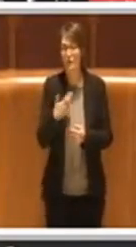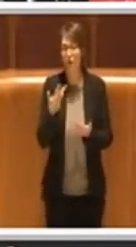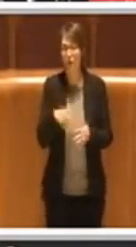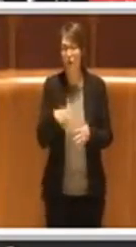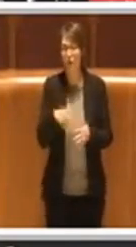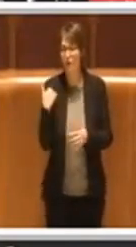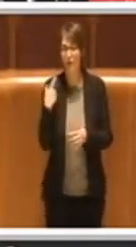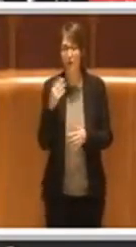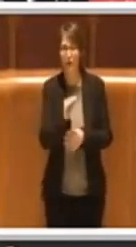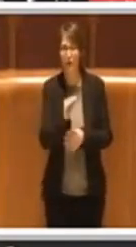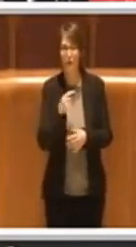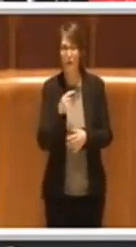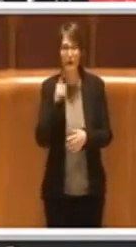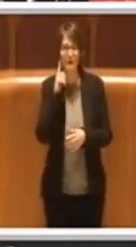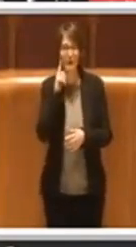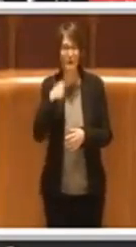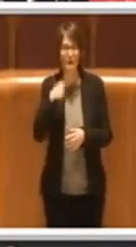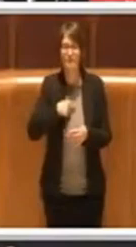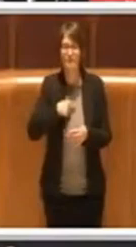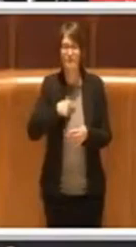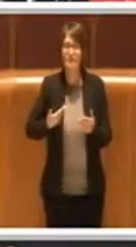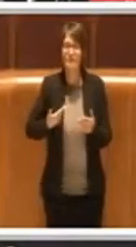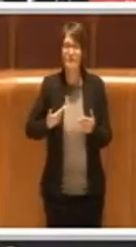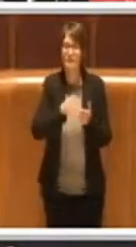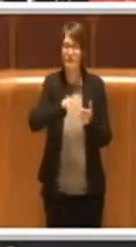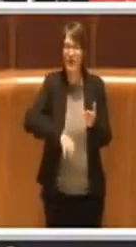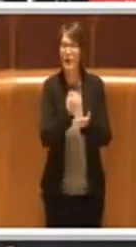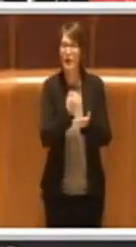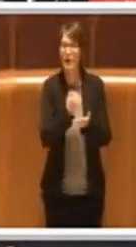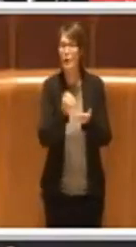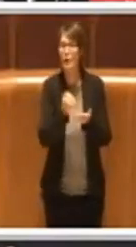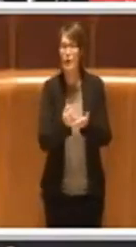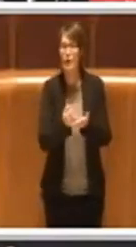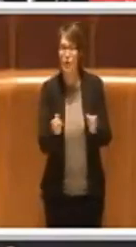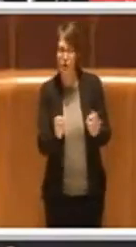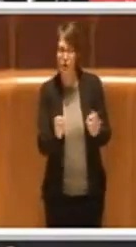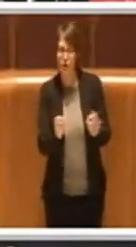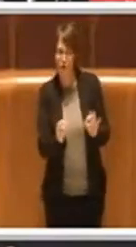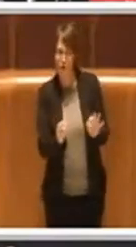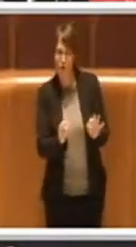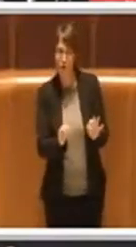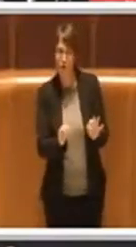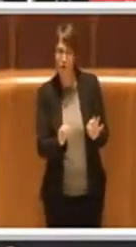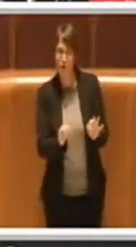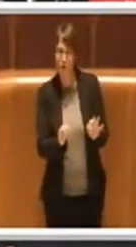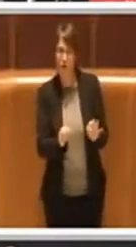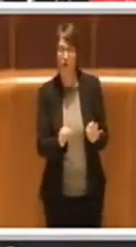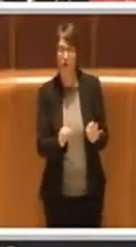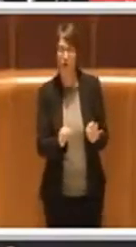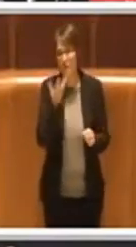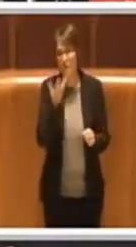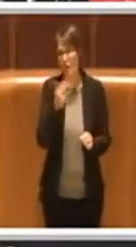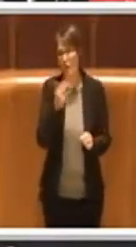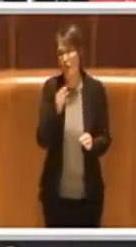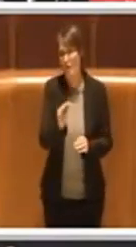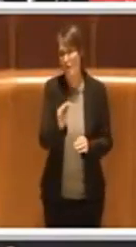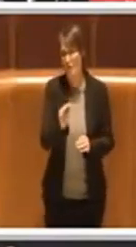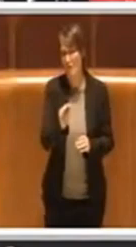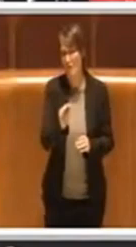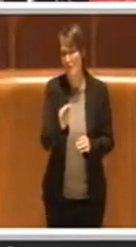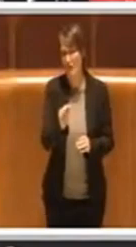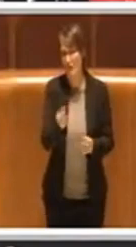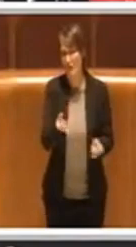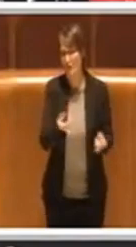una specificazione sia sul nostro atto che a quanto pare non risulta sia su quello di Fratelli d'Italia che